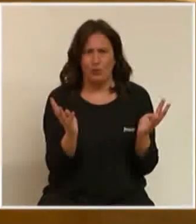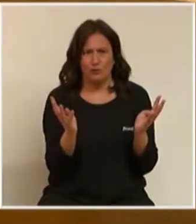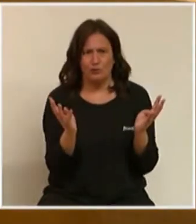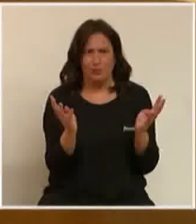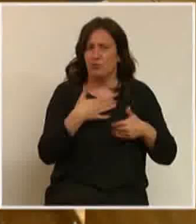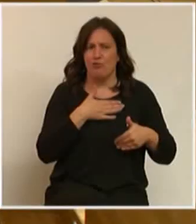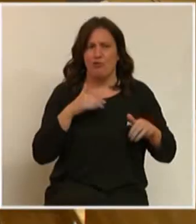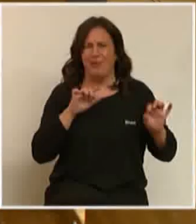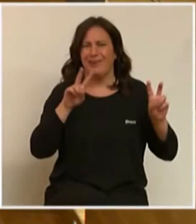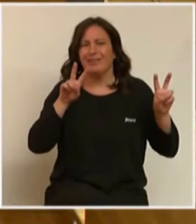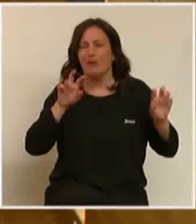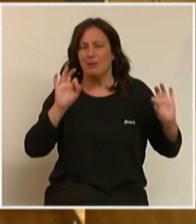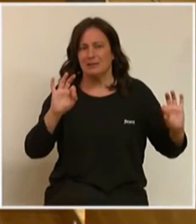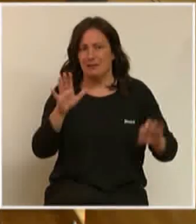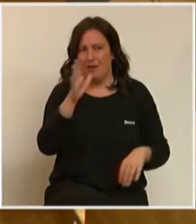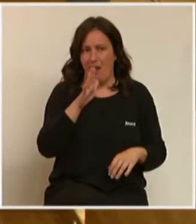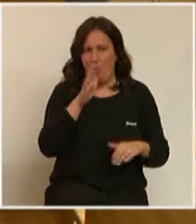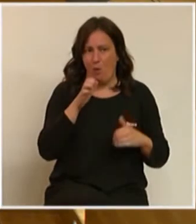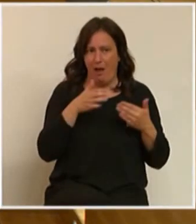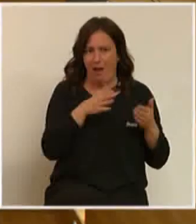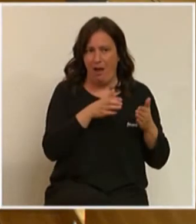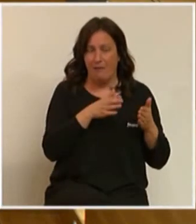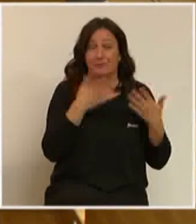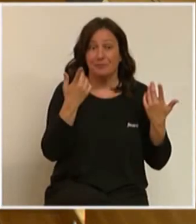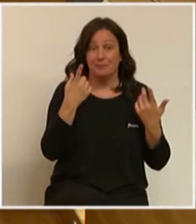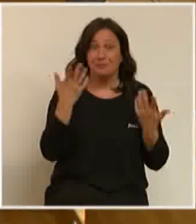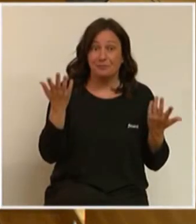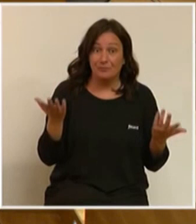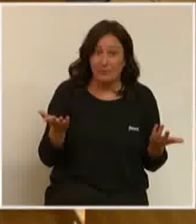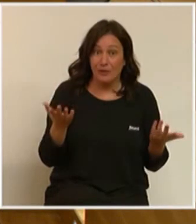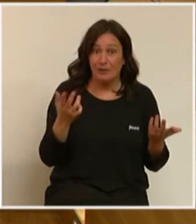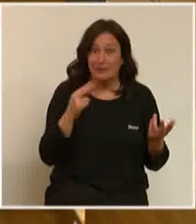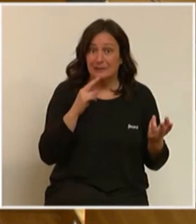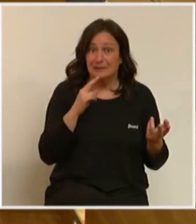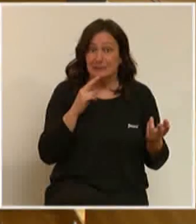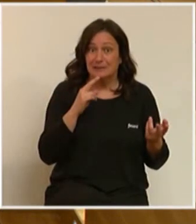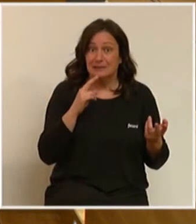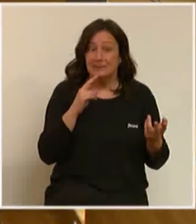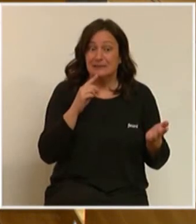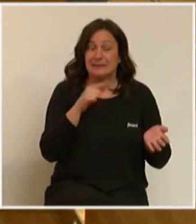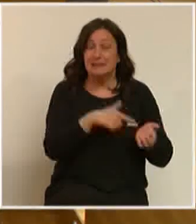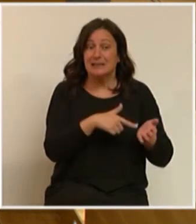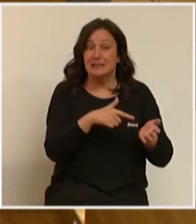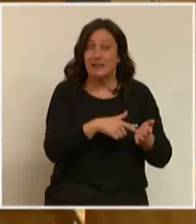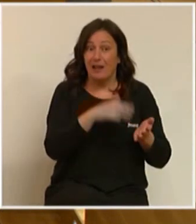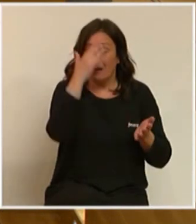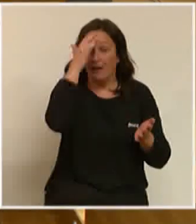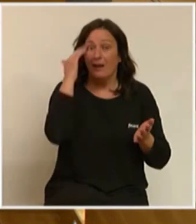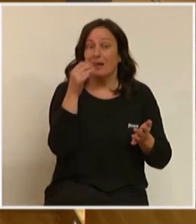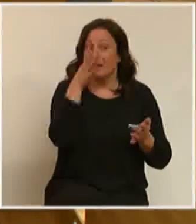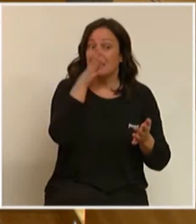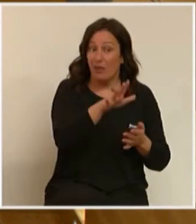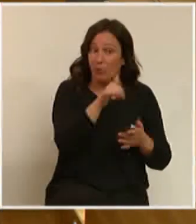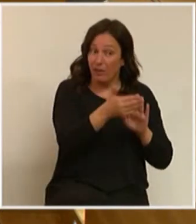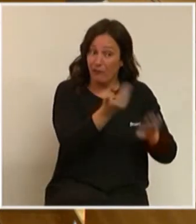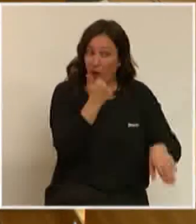falta. El líder de Compromís, Joan Baldoví, ha dit que no va anar a la reunió perquè el Consell no té una posición comuna, sinó dues